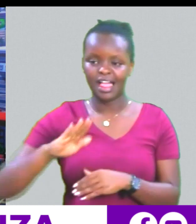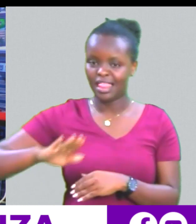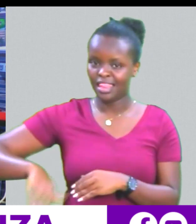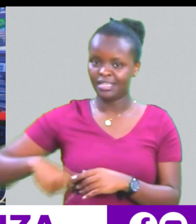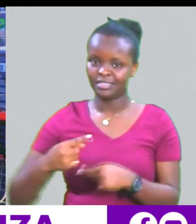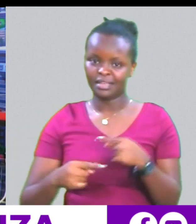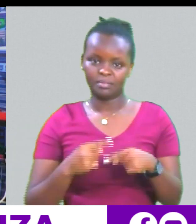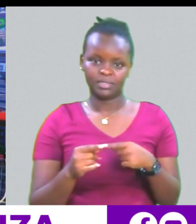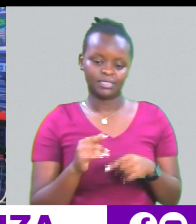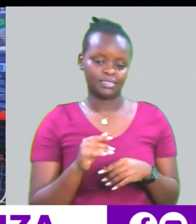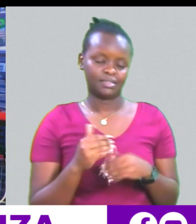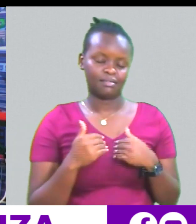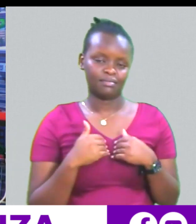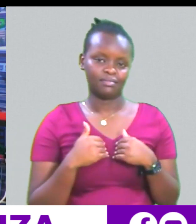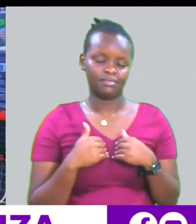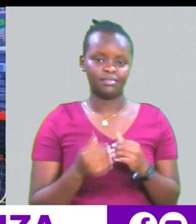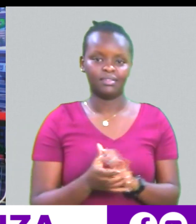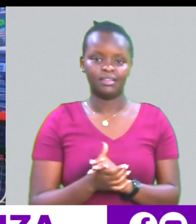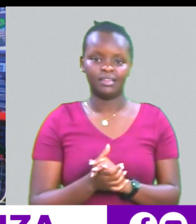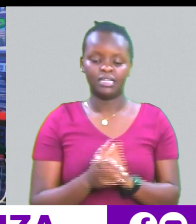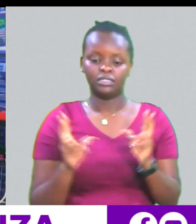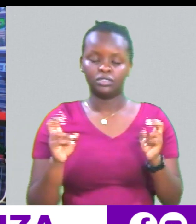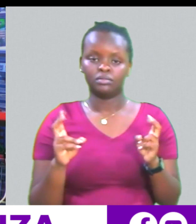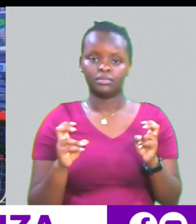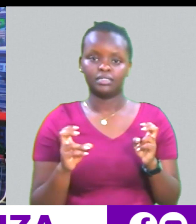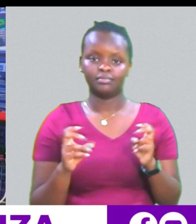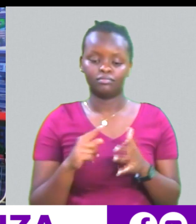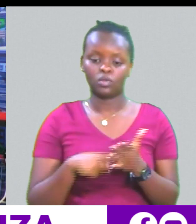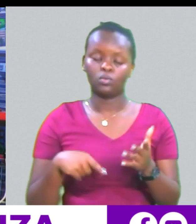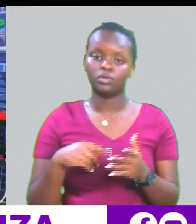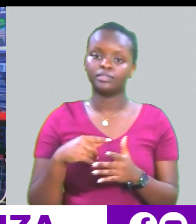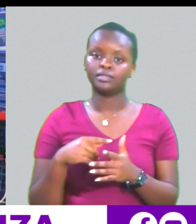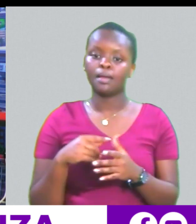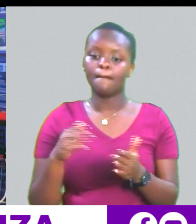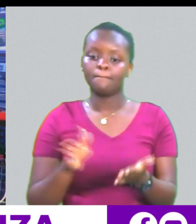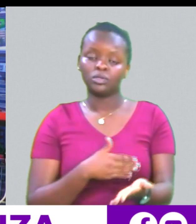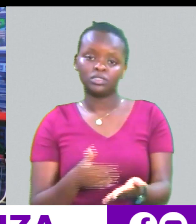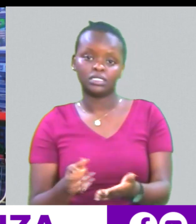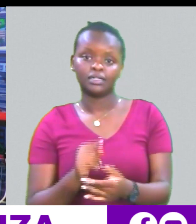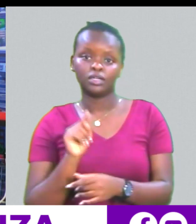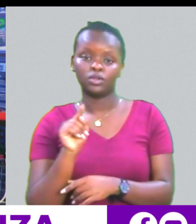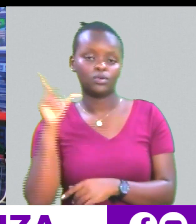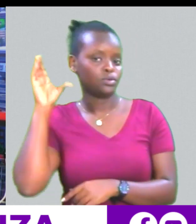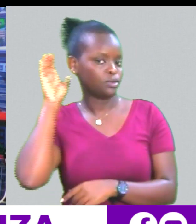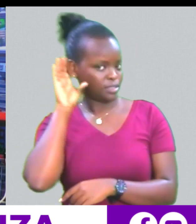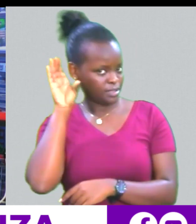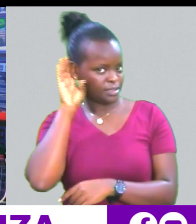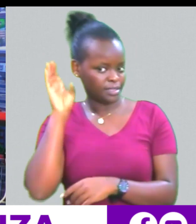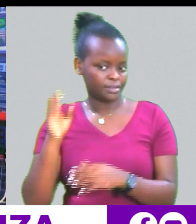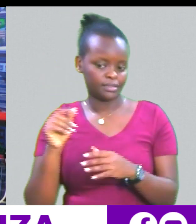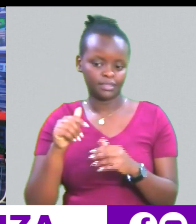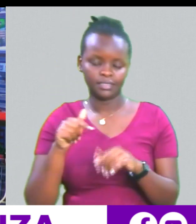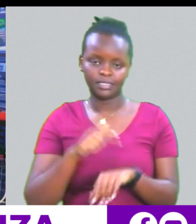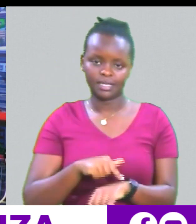inside So our topic of the day is What type of music Were you exposed to When you were young And what